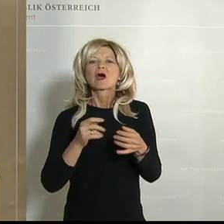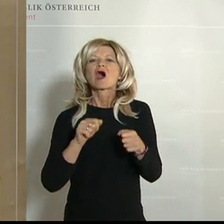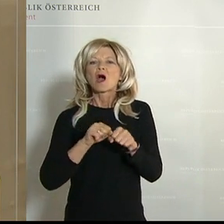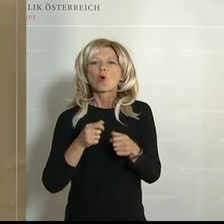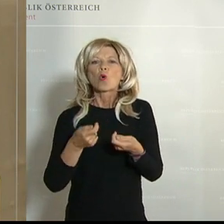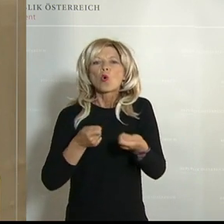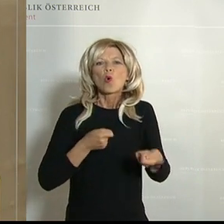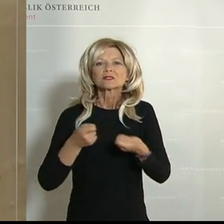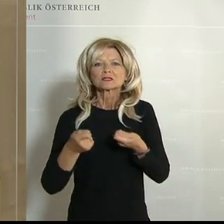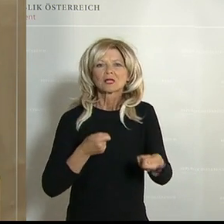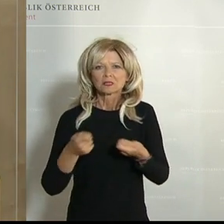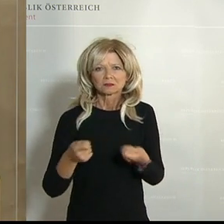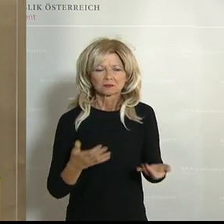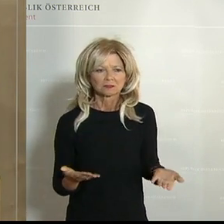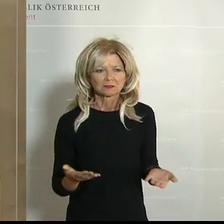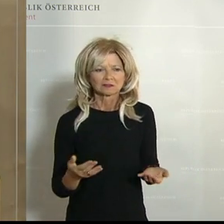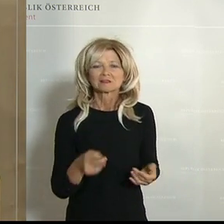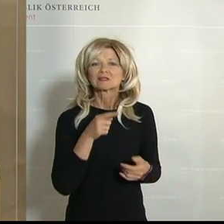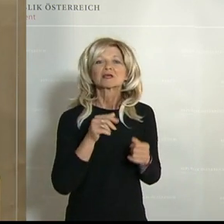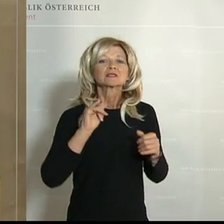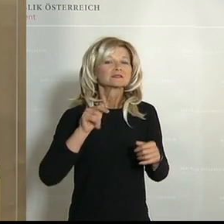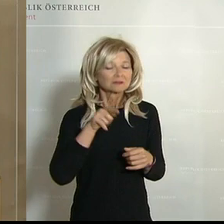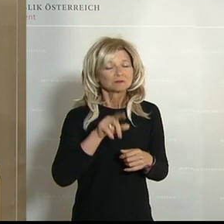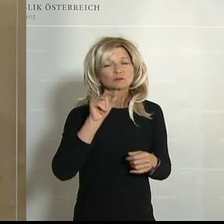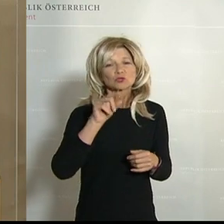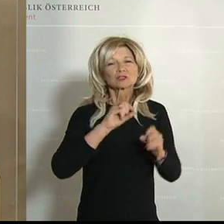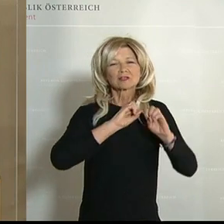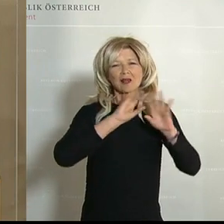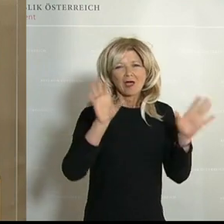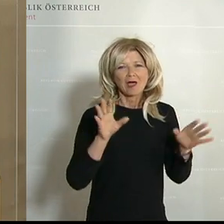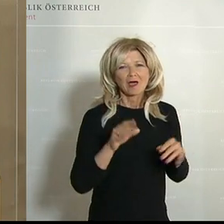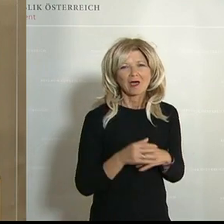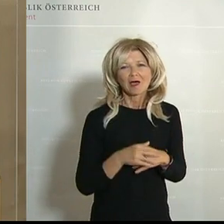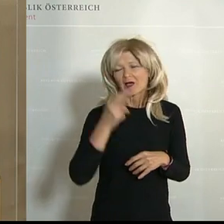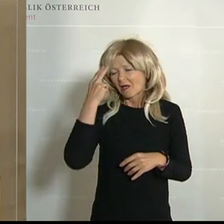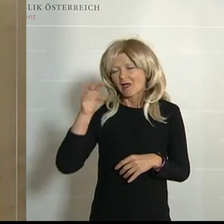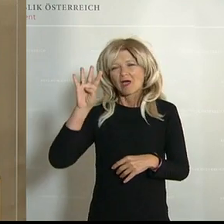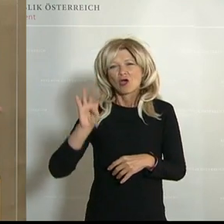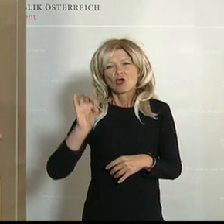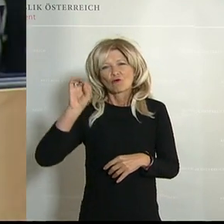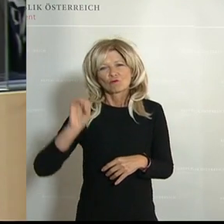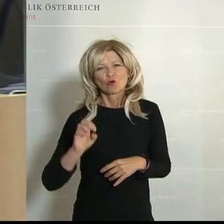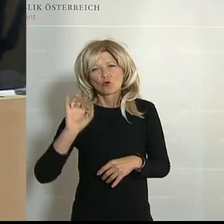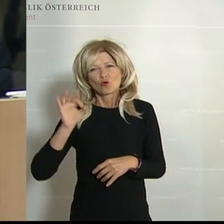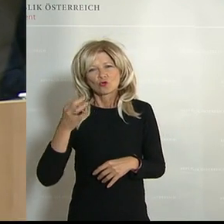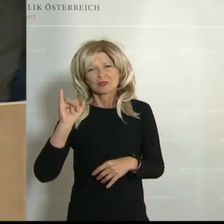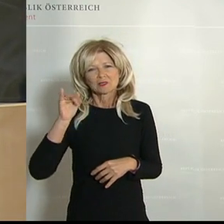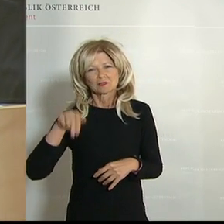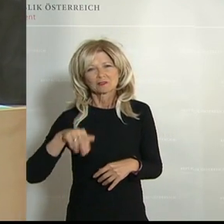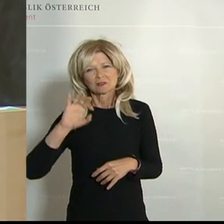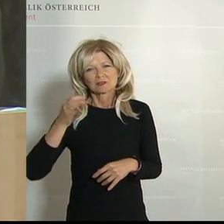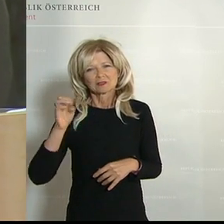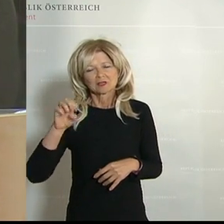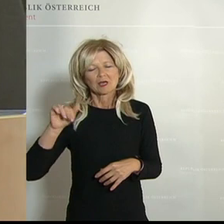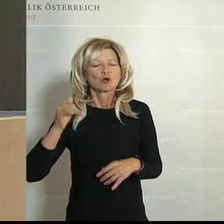Klarheit ist Basis für eines, Herr Wöginger, für rasches Handeln und für rasches Entscheiden. Und